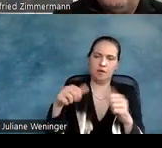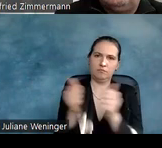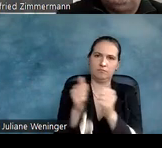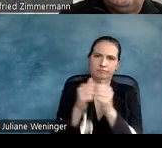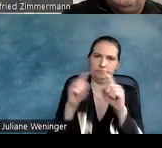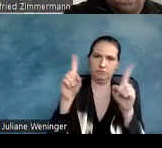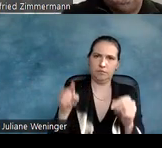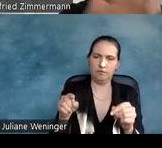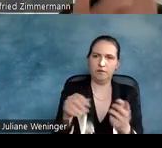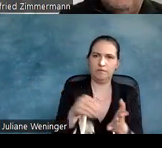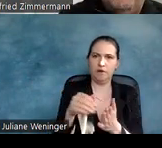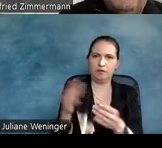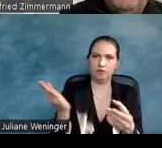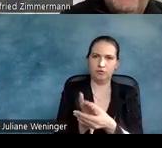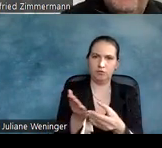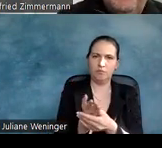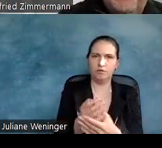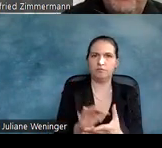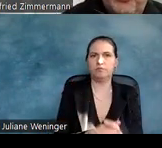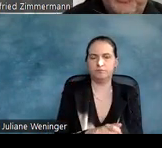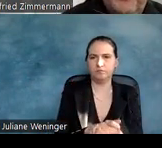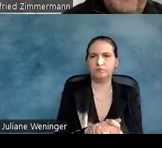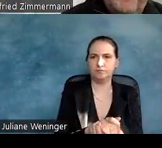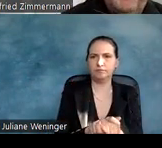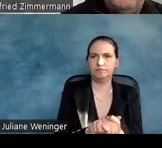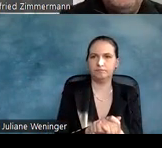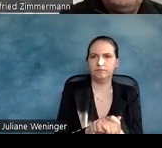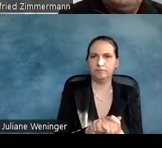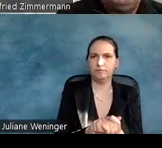weiteren Dokument oder auf Barbier, wenn man möchte.